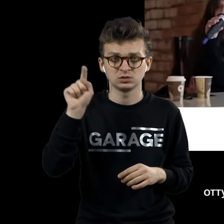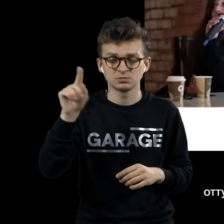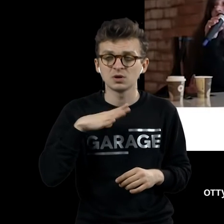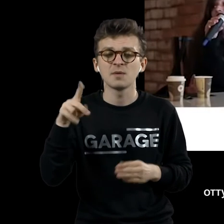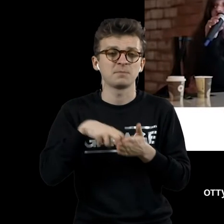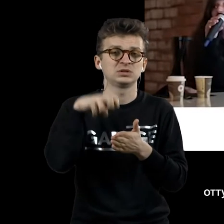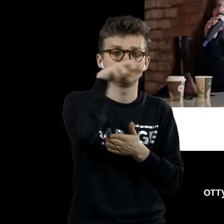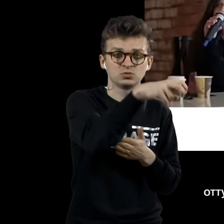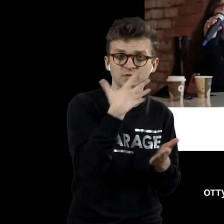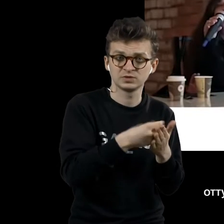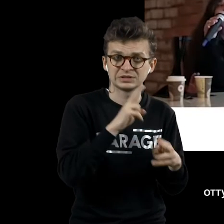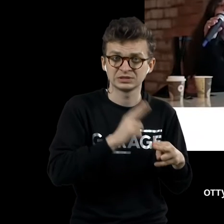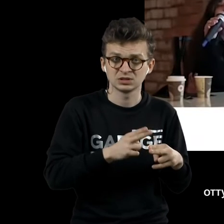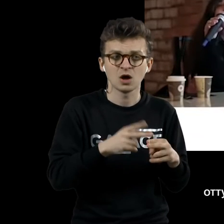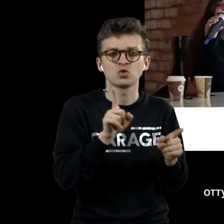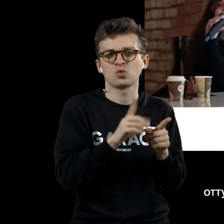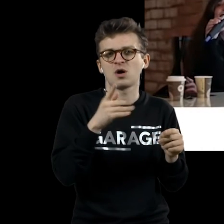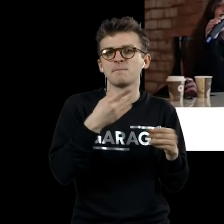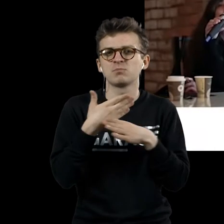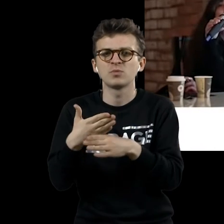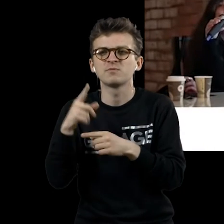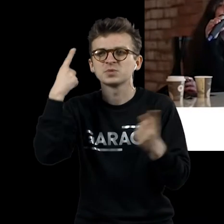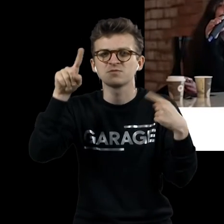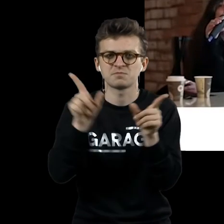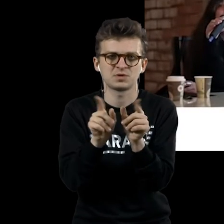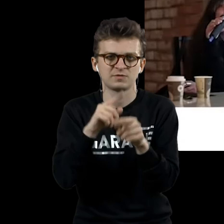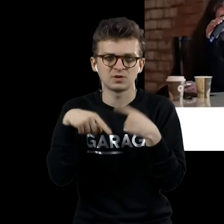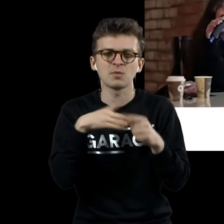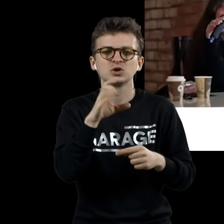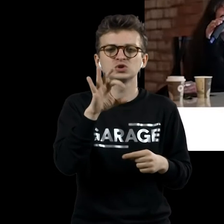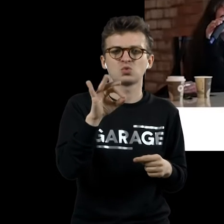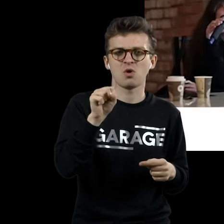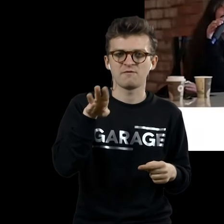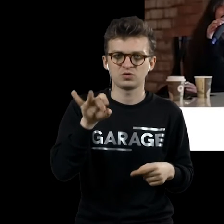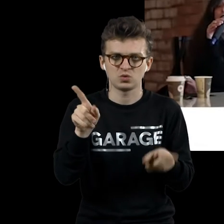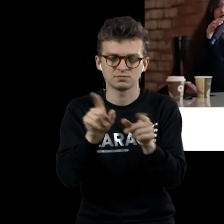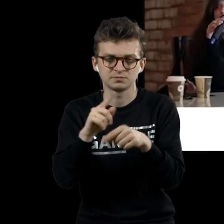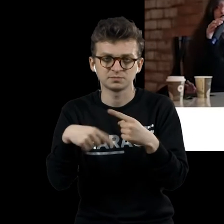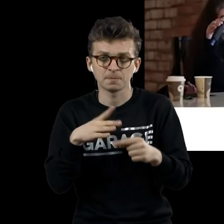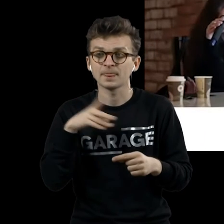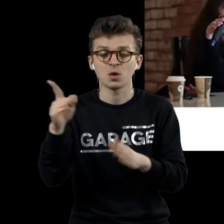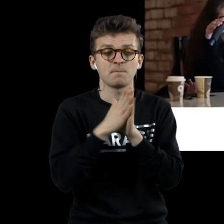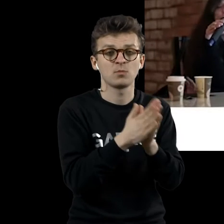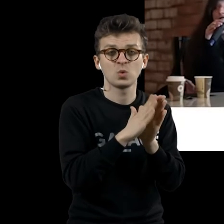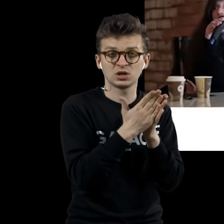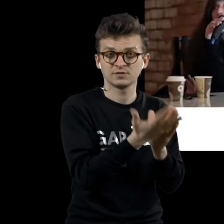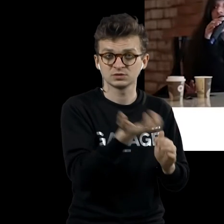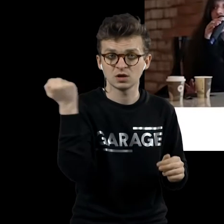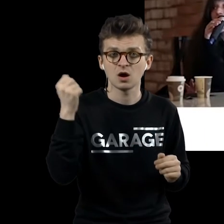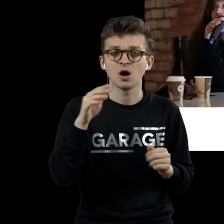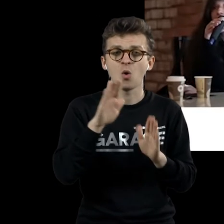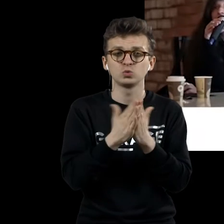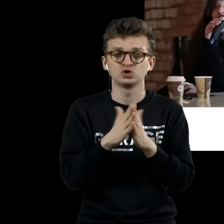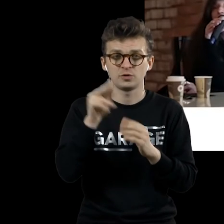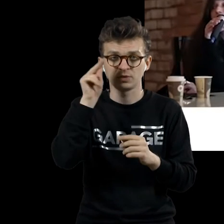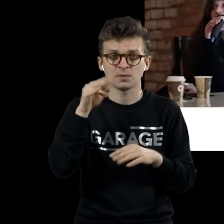сестре, такой его соавторши постоянной, который он просит взять книжку, а именно учебник по математике,